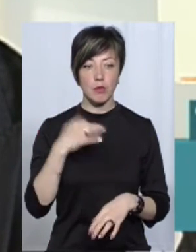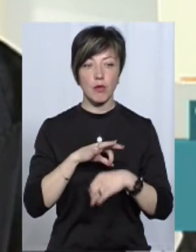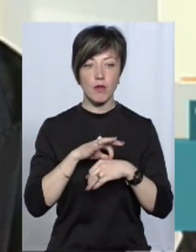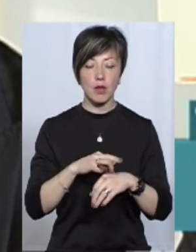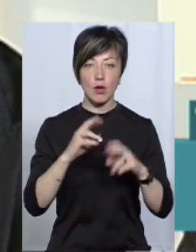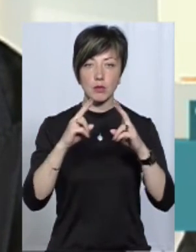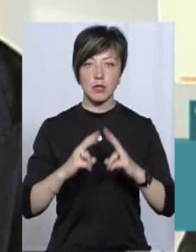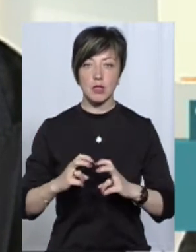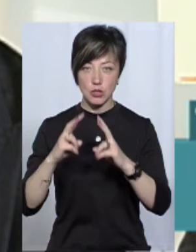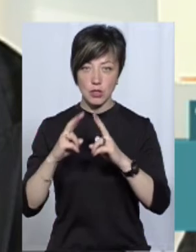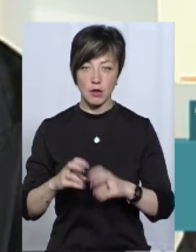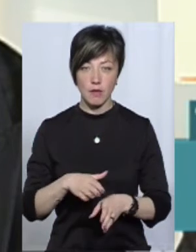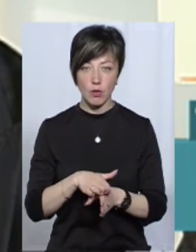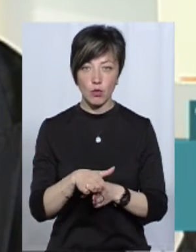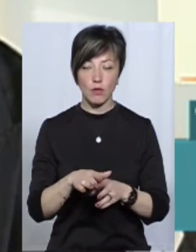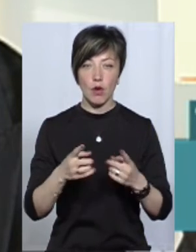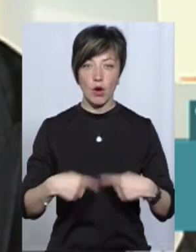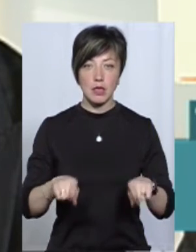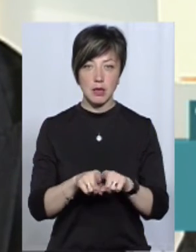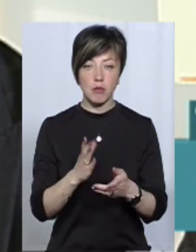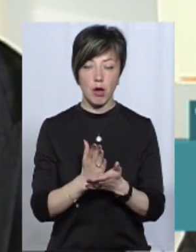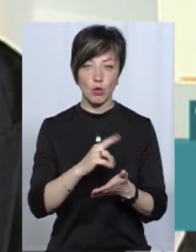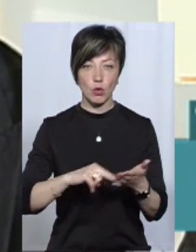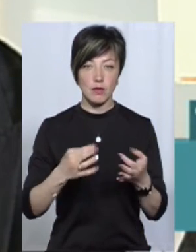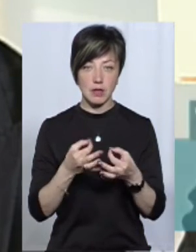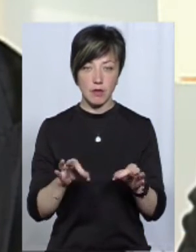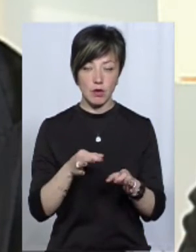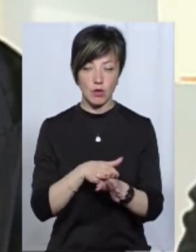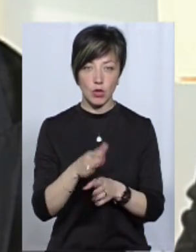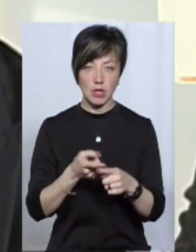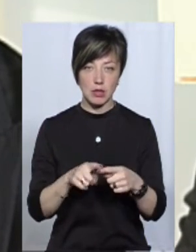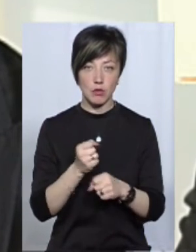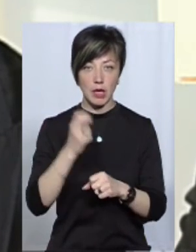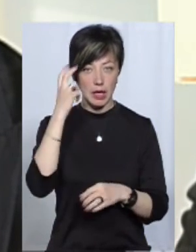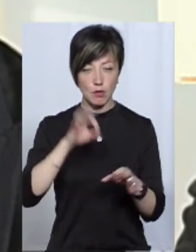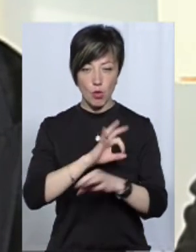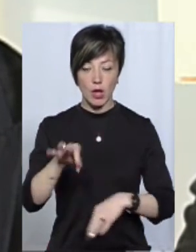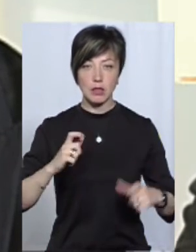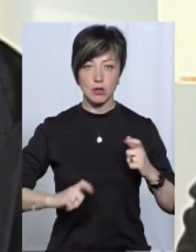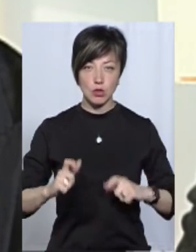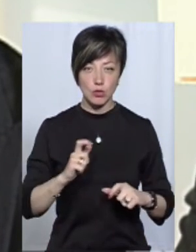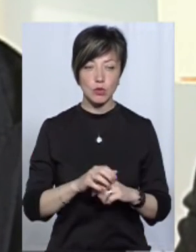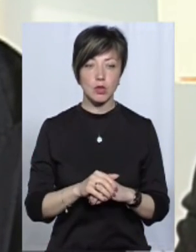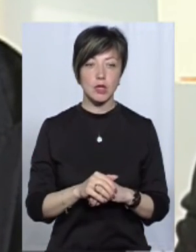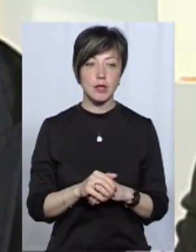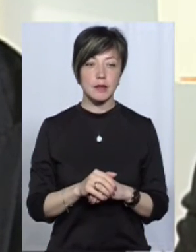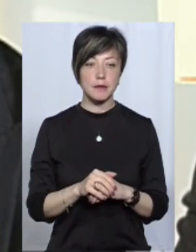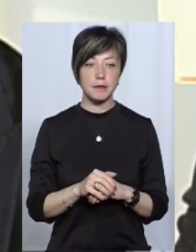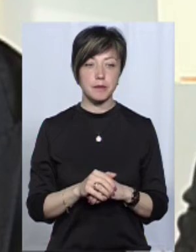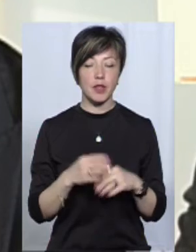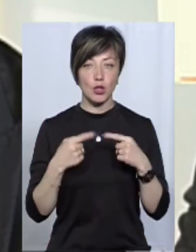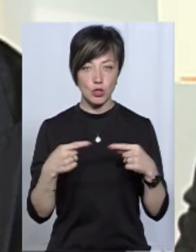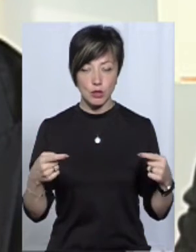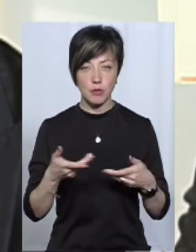ми провели обстеження, обстеження виконували організації, які мають ліцензію на це виконання, цих робіт, це і київські проєкти, інституті, і інституті.